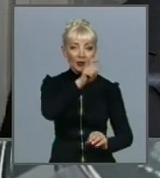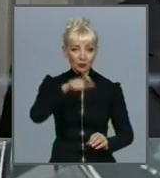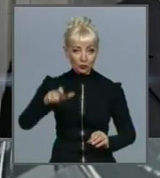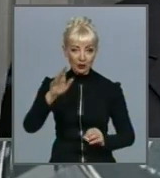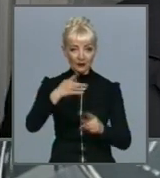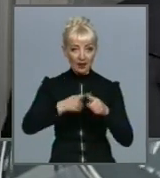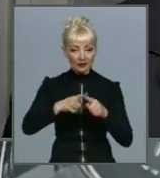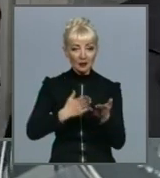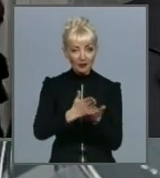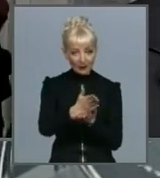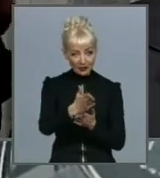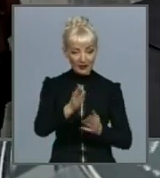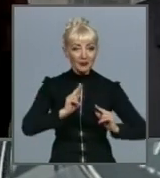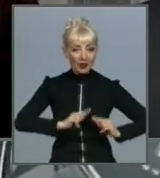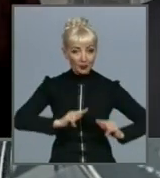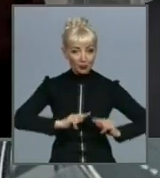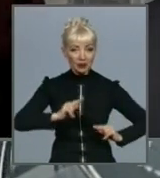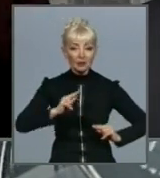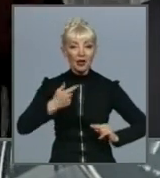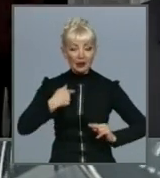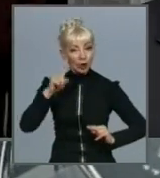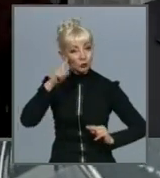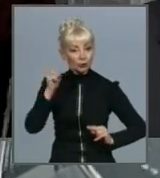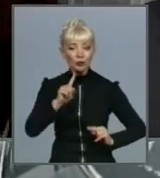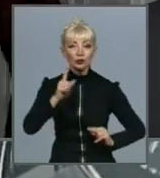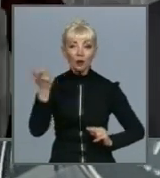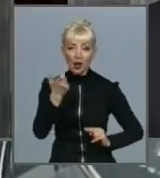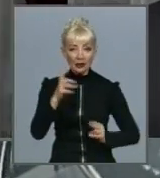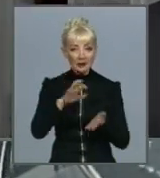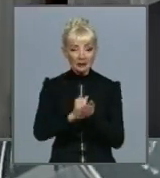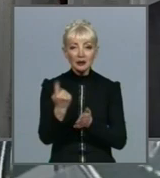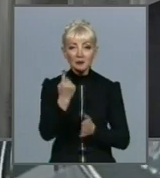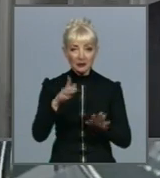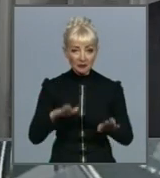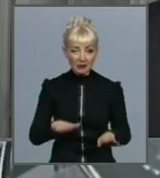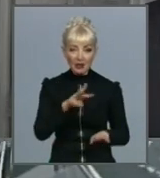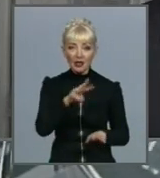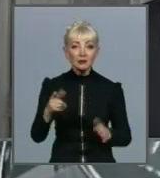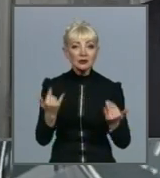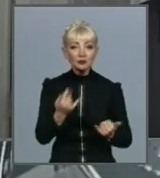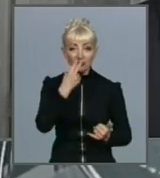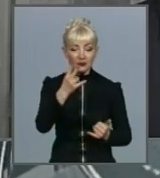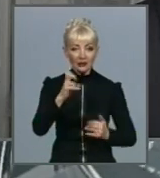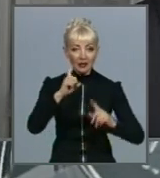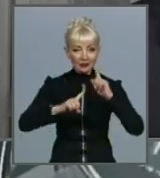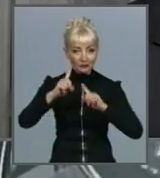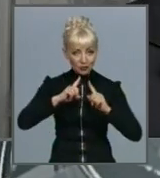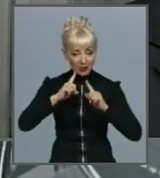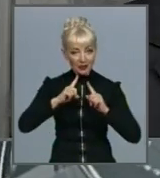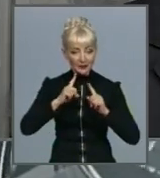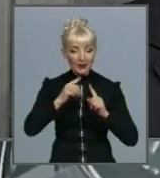Харків тут займає лідируючу позицію. Ми сьогодні бачили на совіщенні, піднімали масу містів.